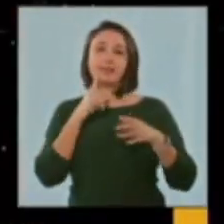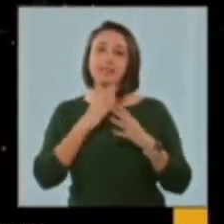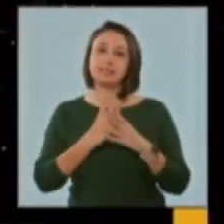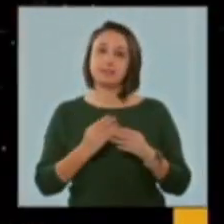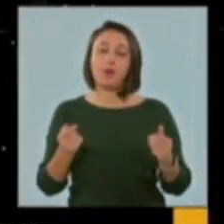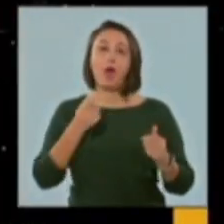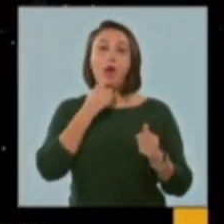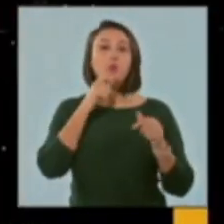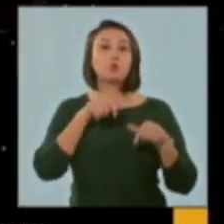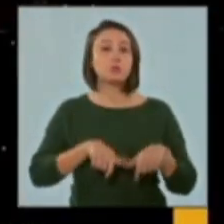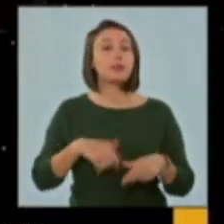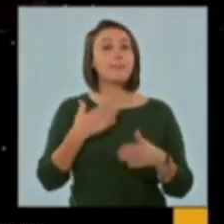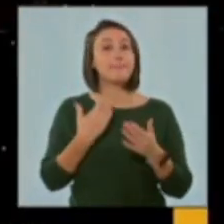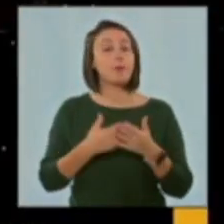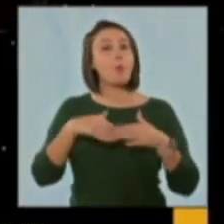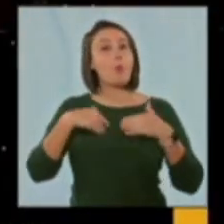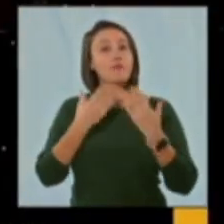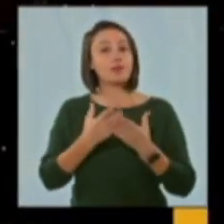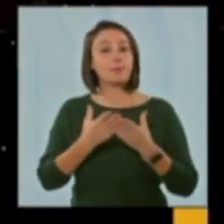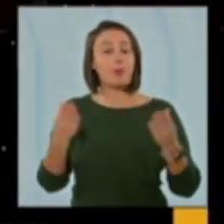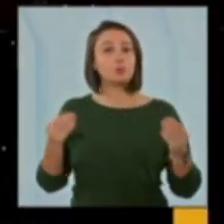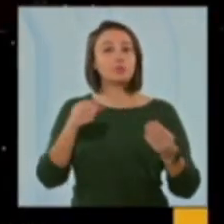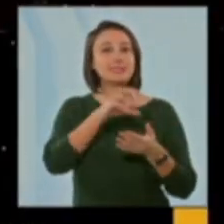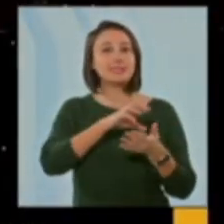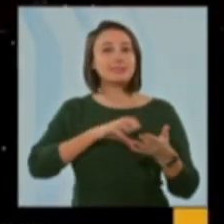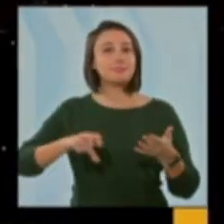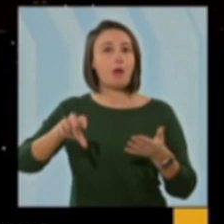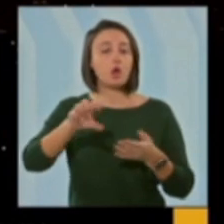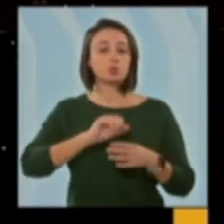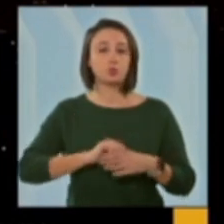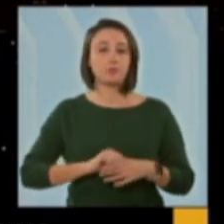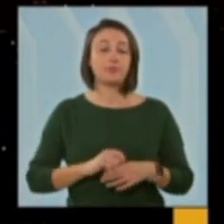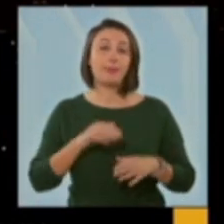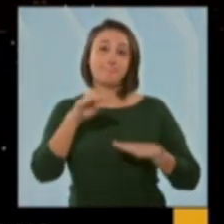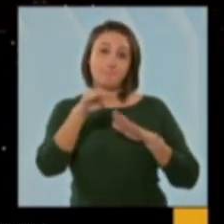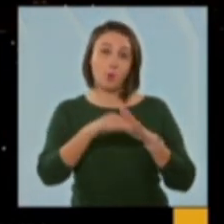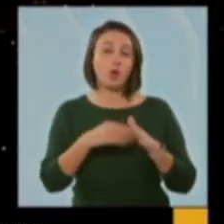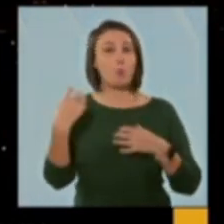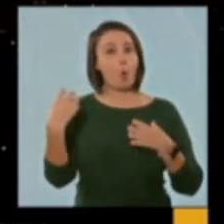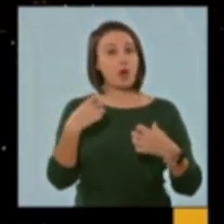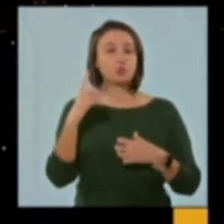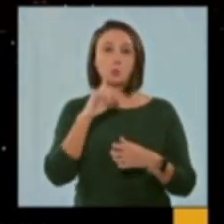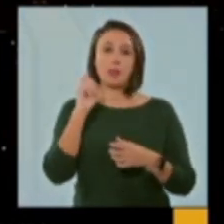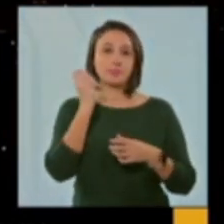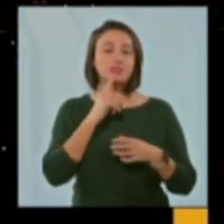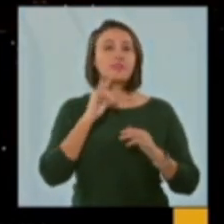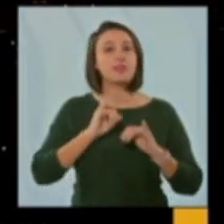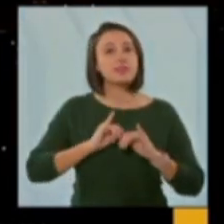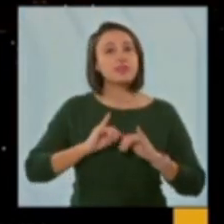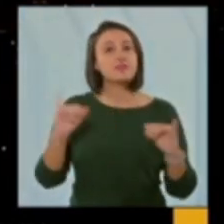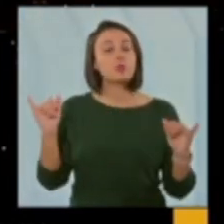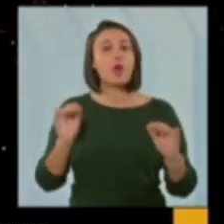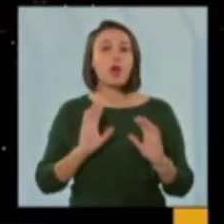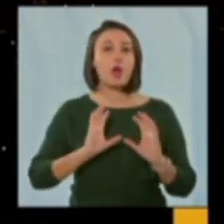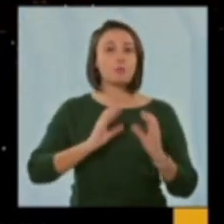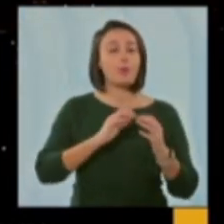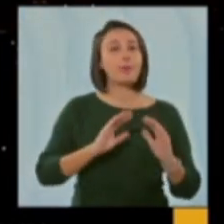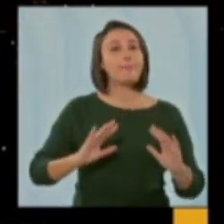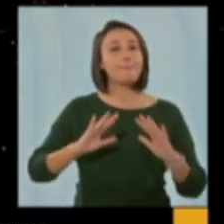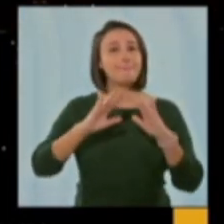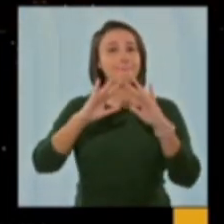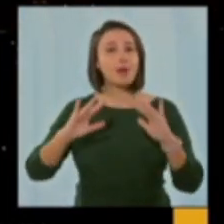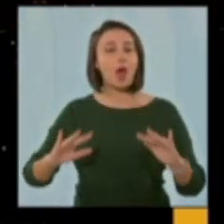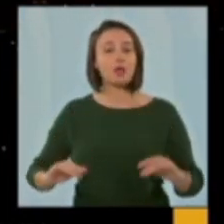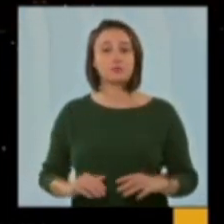decor anul acesta pentru a oferi mai mult spațiu. Programul artistic nu va lipsi însă, ci se va desfășura în jurul bradului.